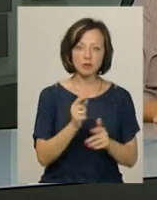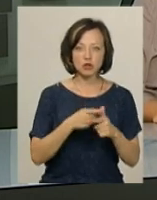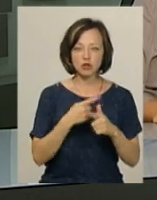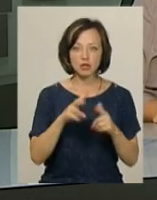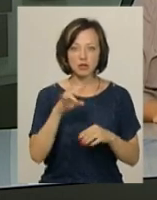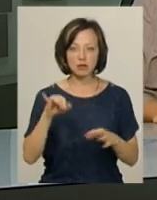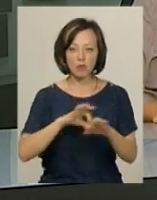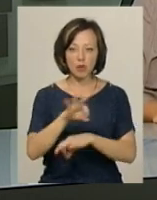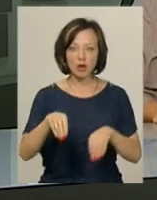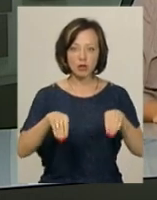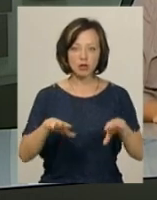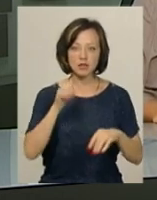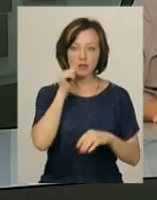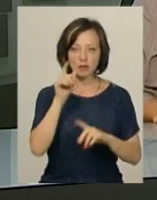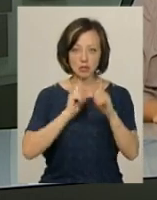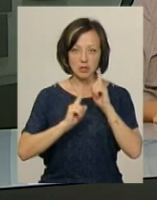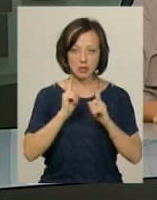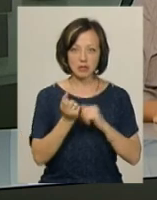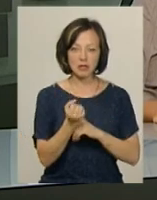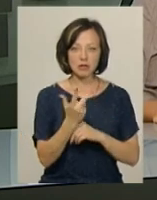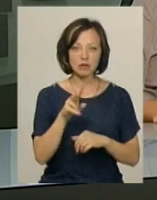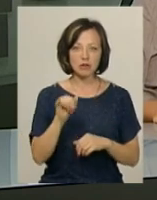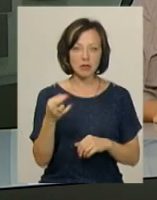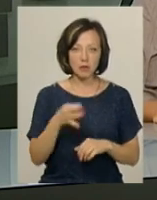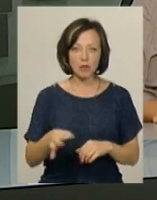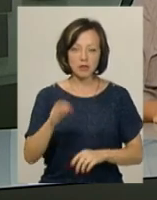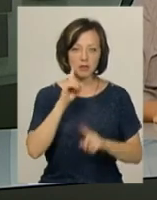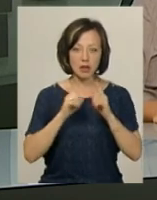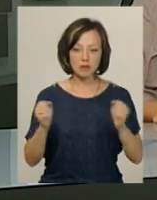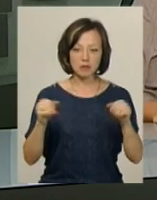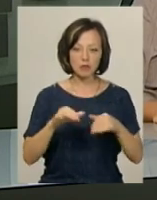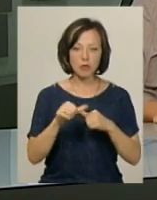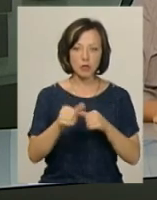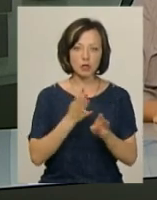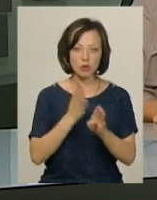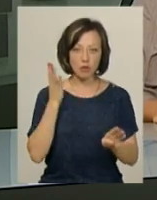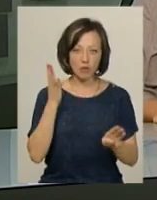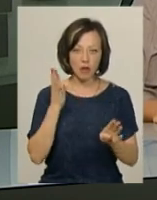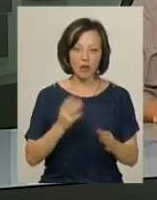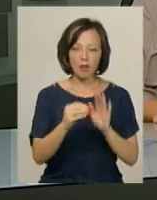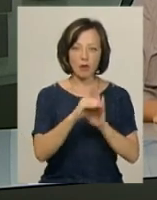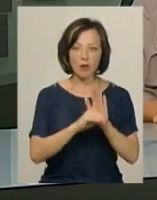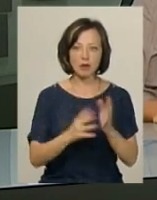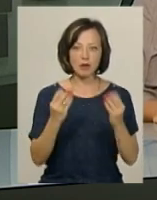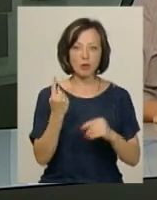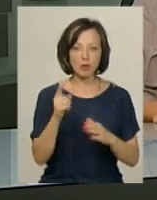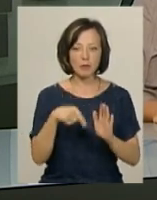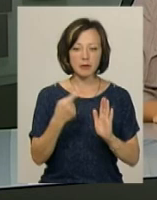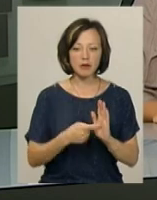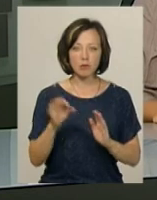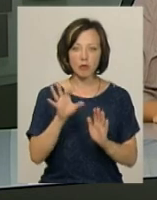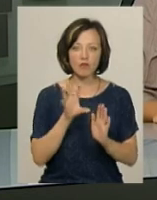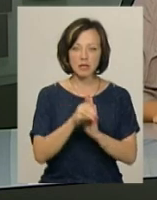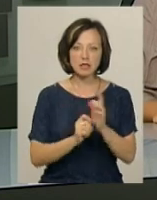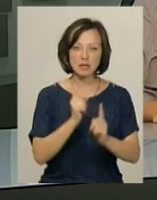чи ні проєкт рішення завтрашньої сесії. 13 липня обласна рада збереться позачергово. На порядку денному одне питання про внесення